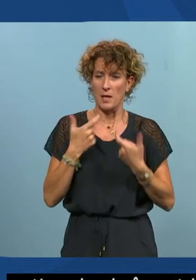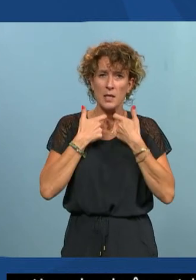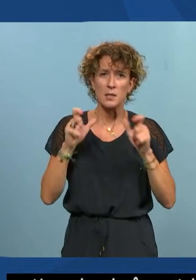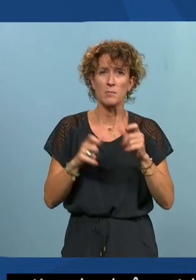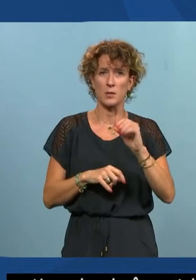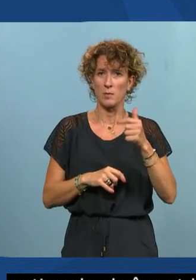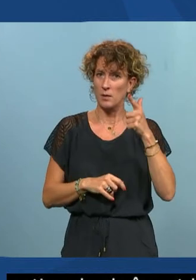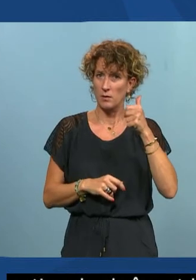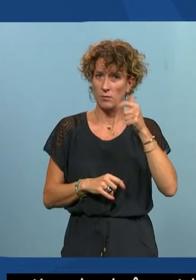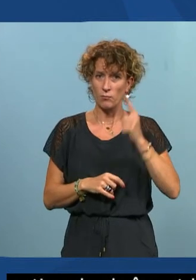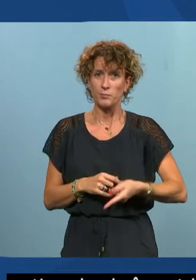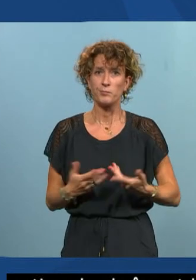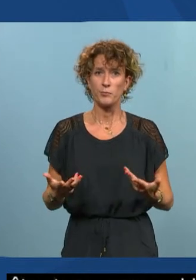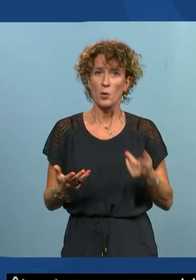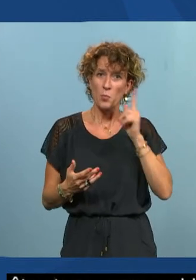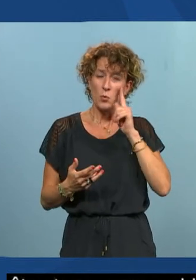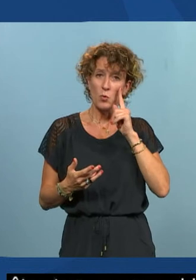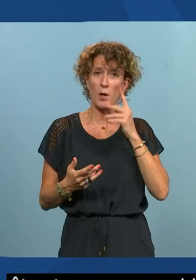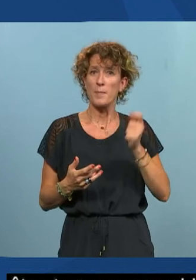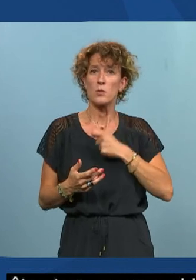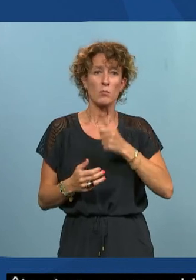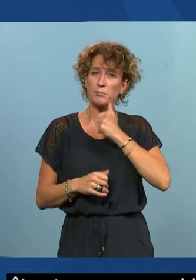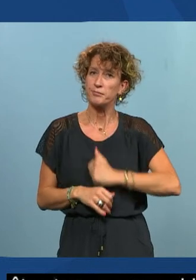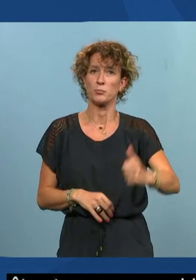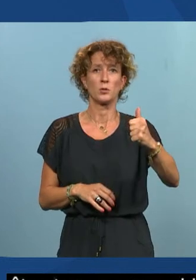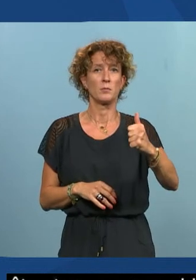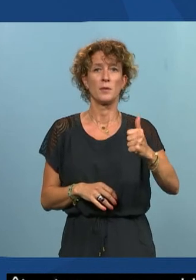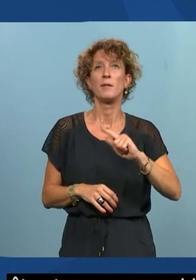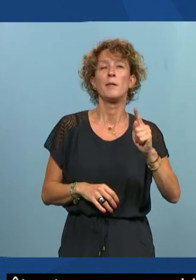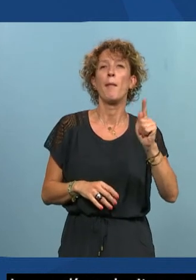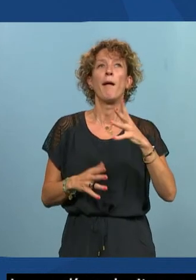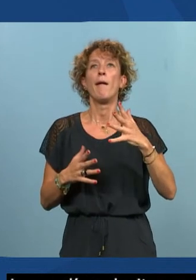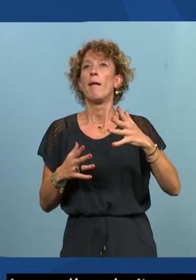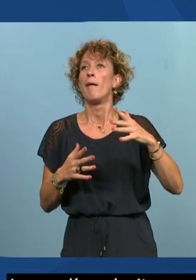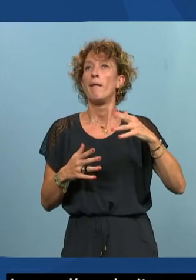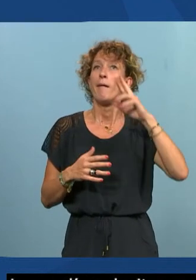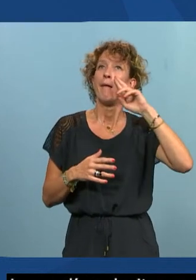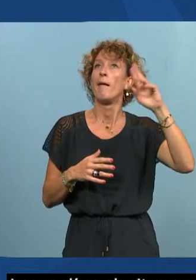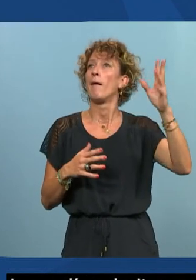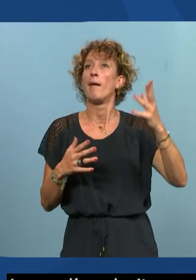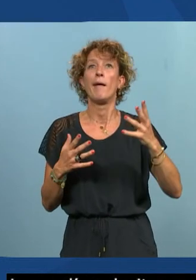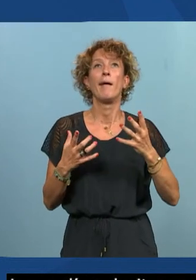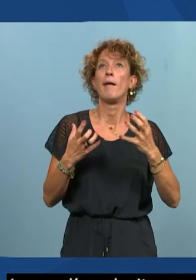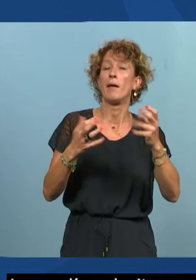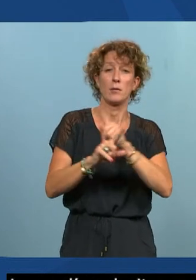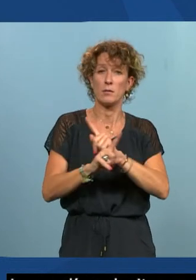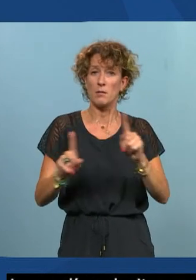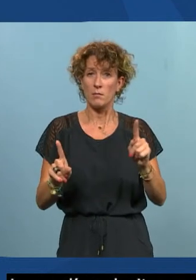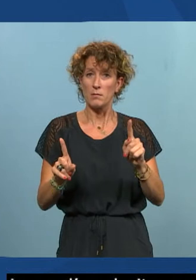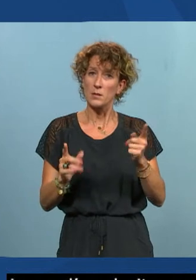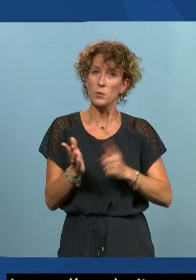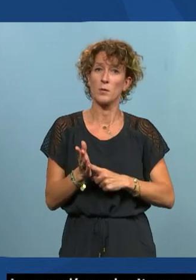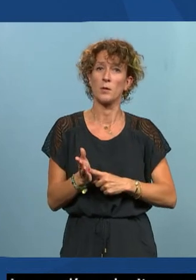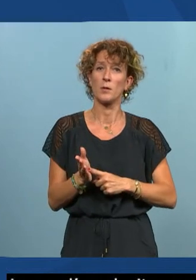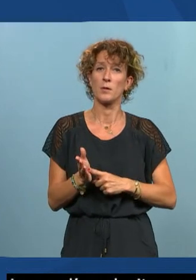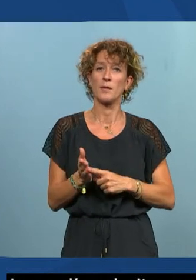parce que pour nous c'est un gain d'autonomie sans précédent c'est pas une lubie de devoir accéder au numérique voilà comment